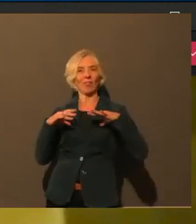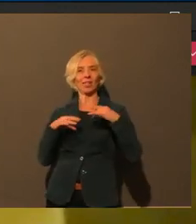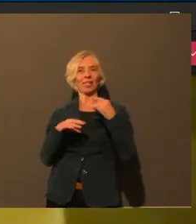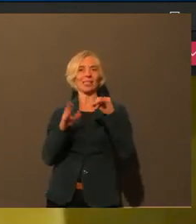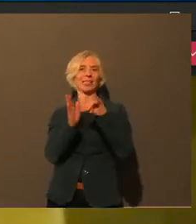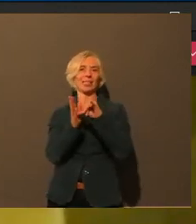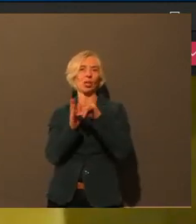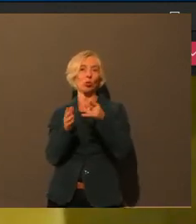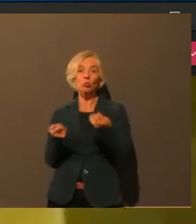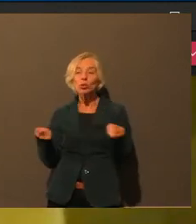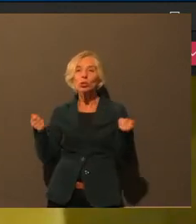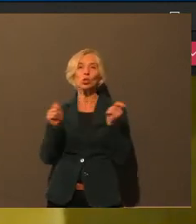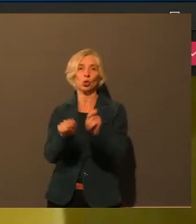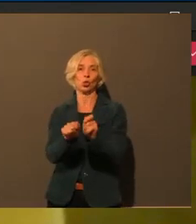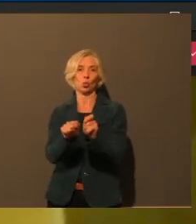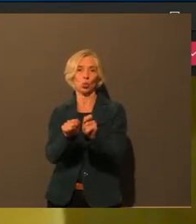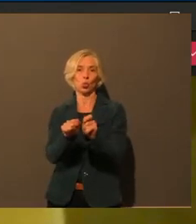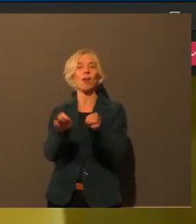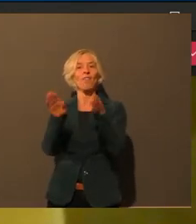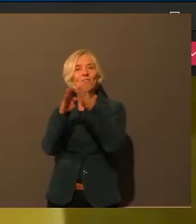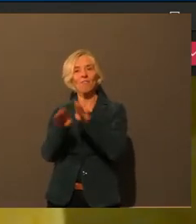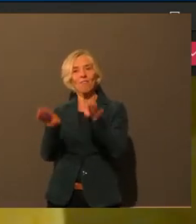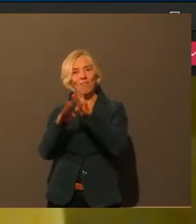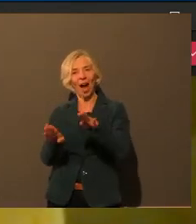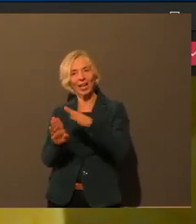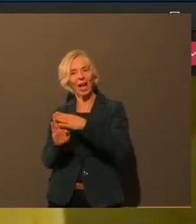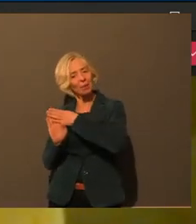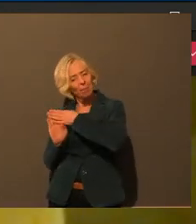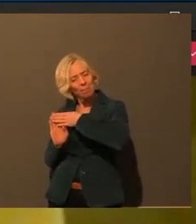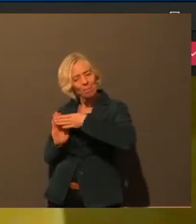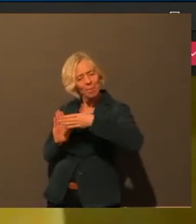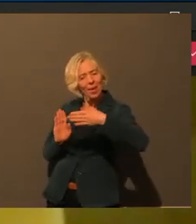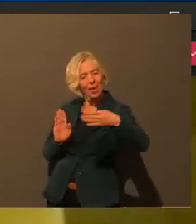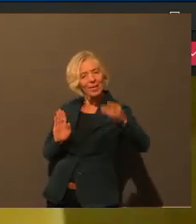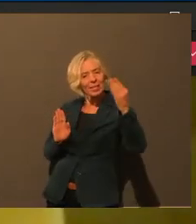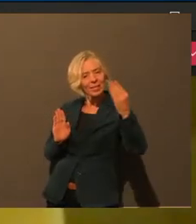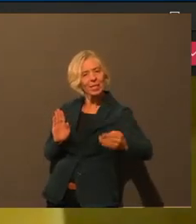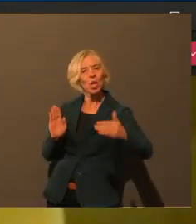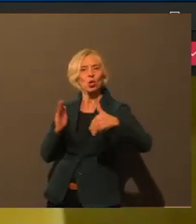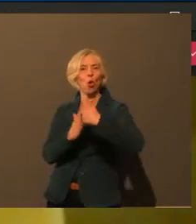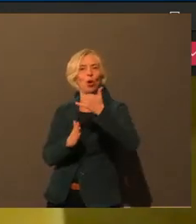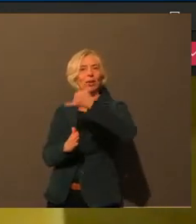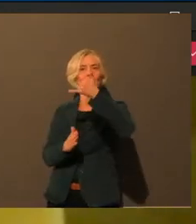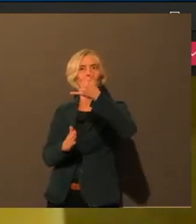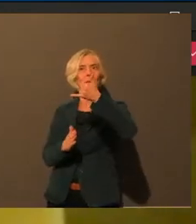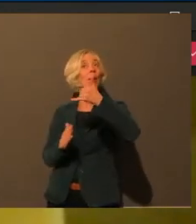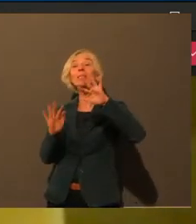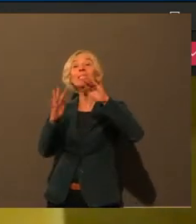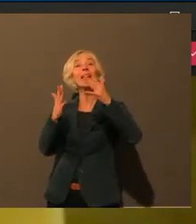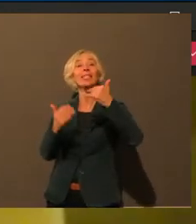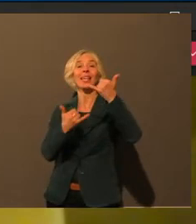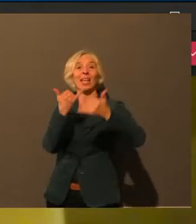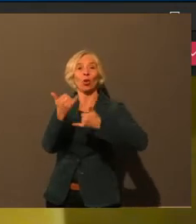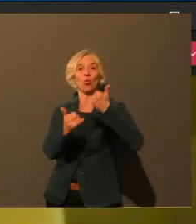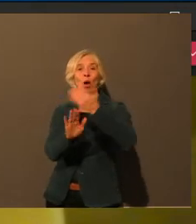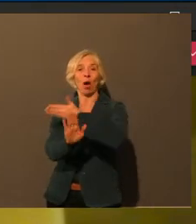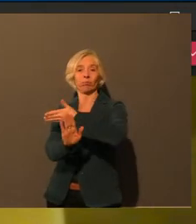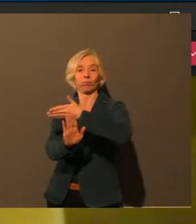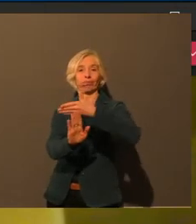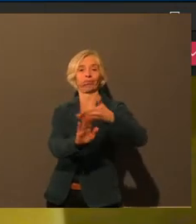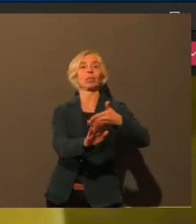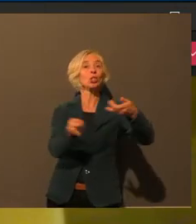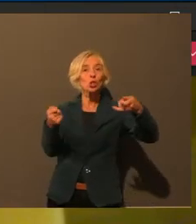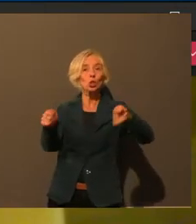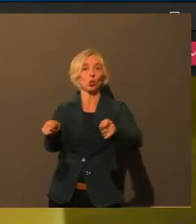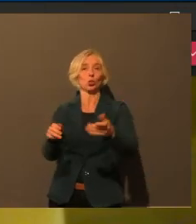gibt dann vielleicht auch nicht die üblichen Institutionen, die so etwas auffangen können, sind dann